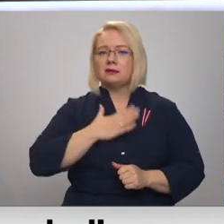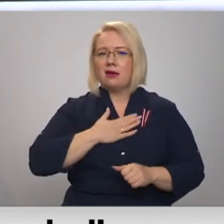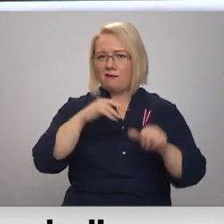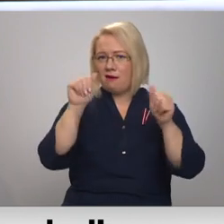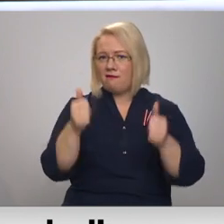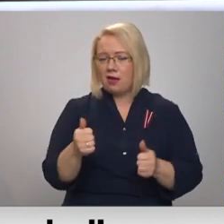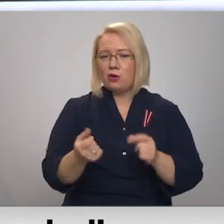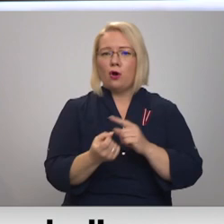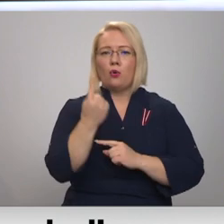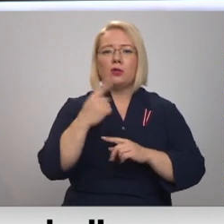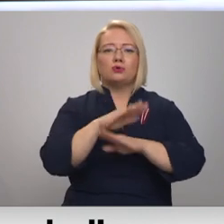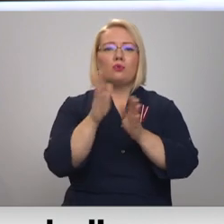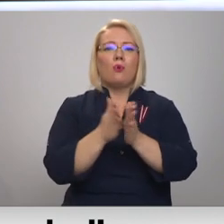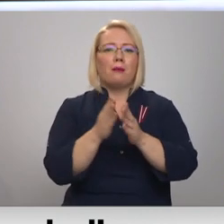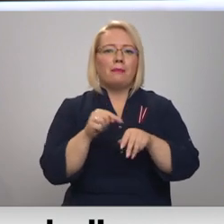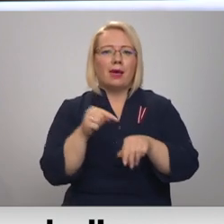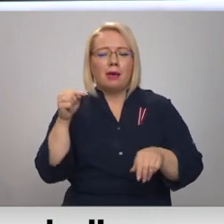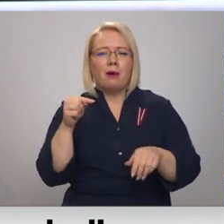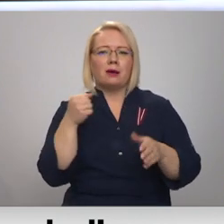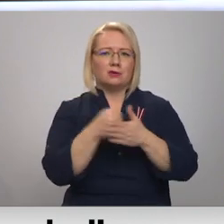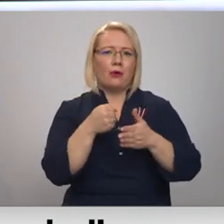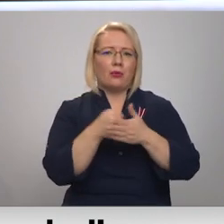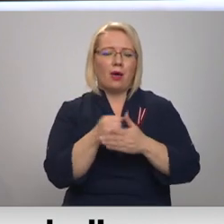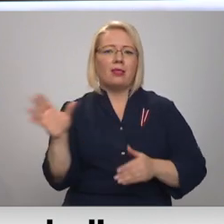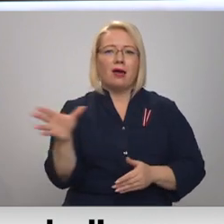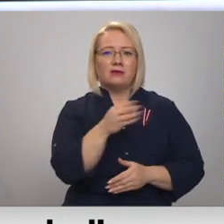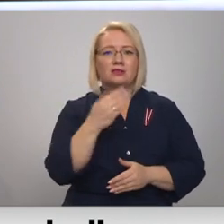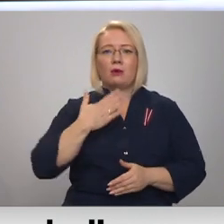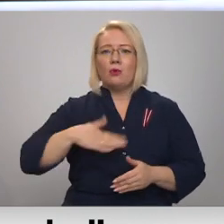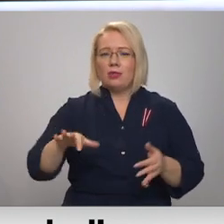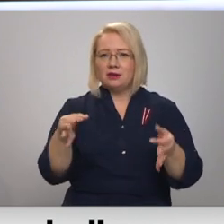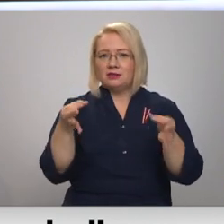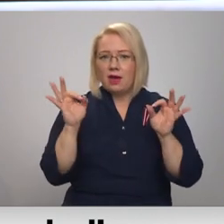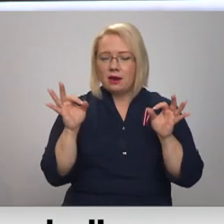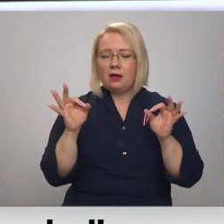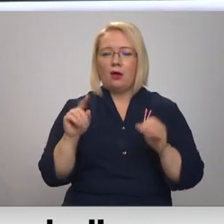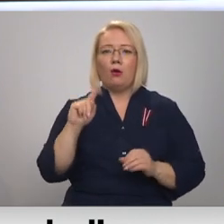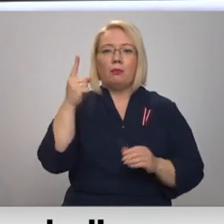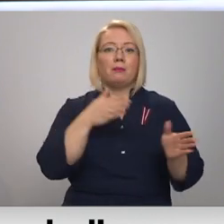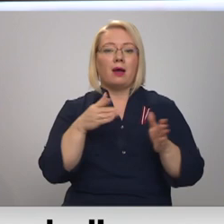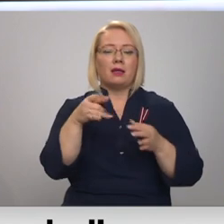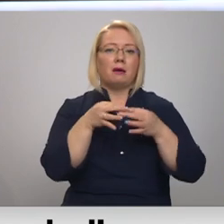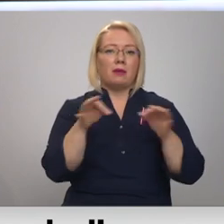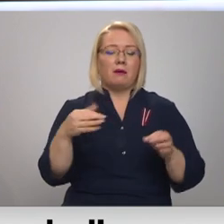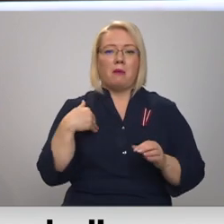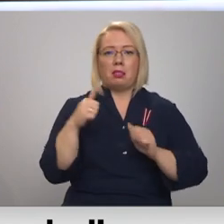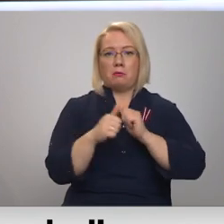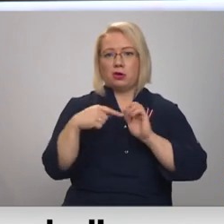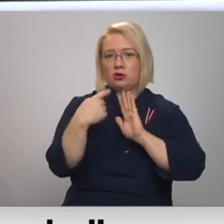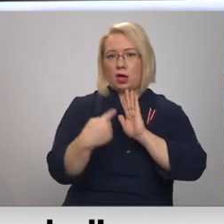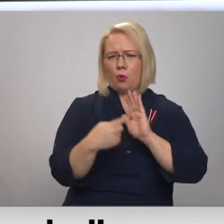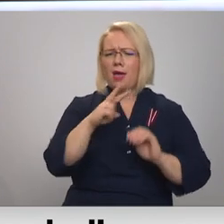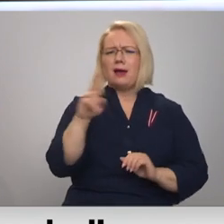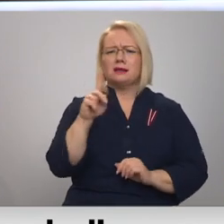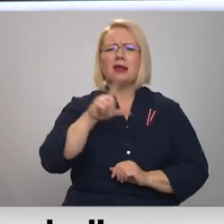rodās šī kopība, kas beigās visiem, ir ļoti svarīga, un pirmkārt tā ir brīvība. Man bieži prāsta, kas ir Latvijas,